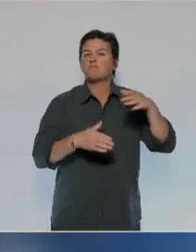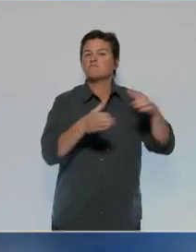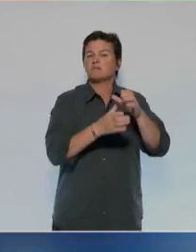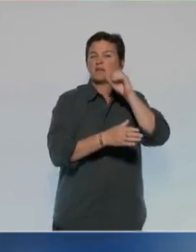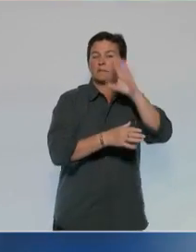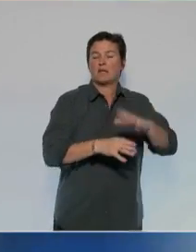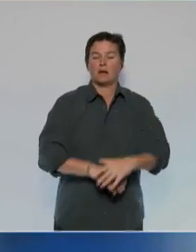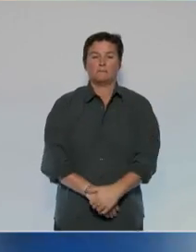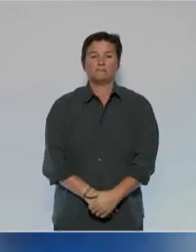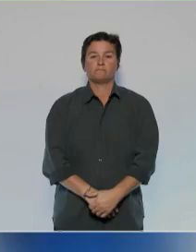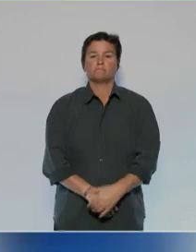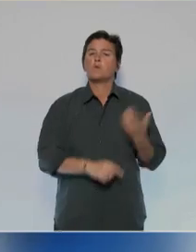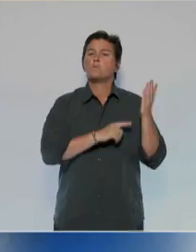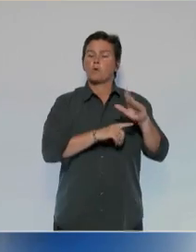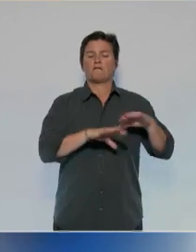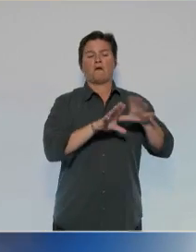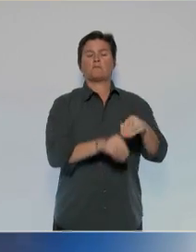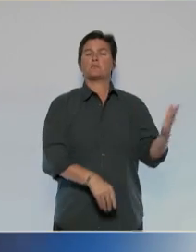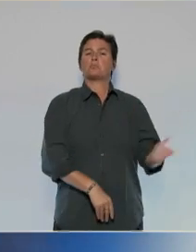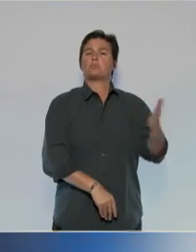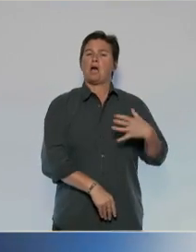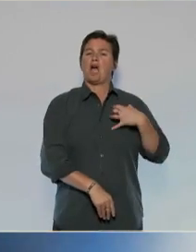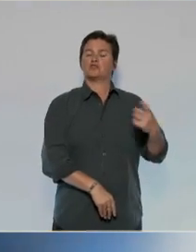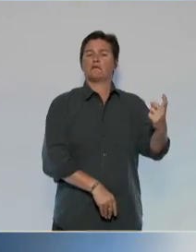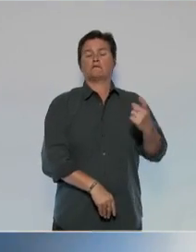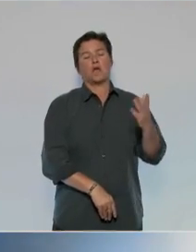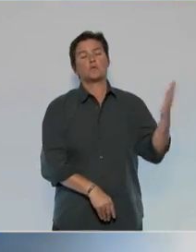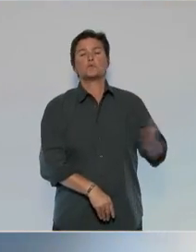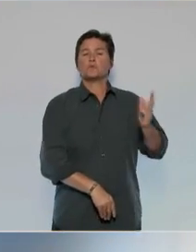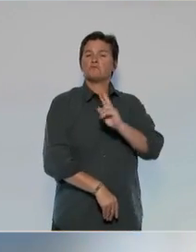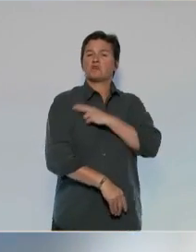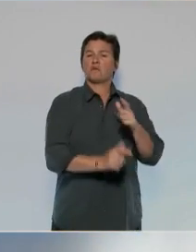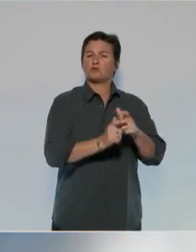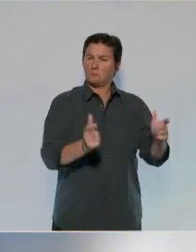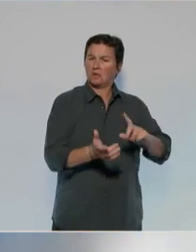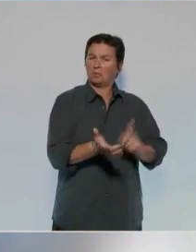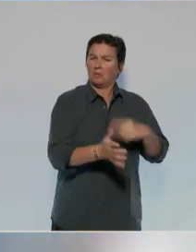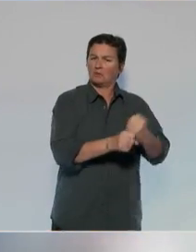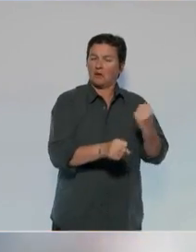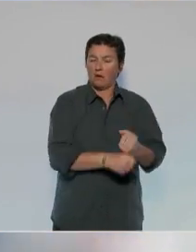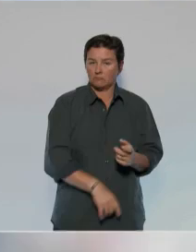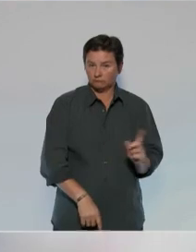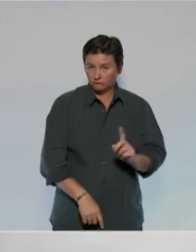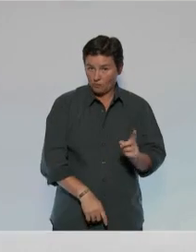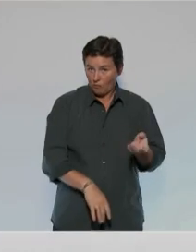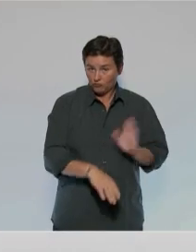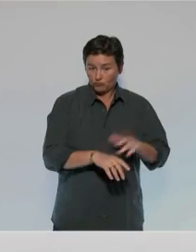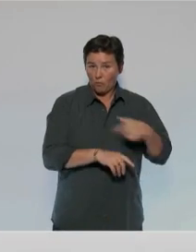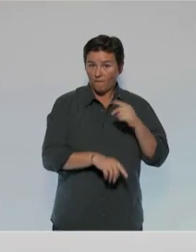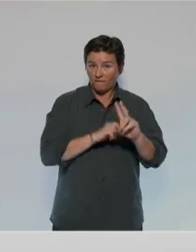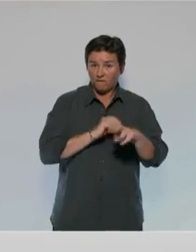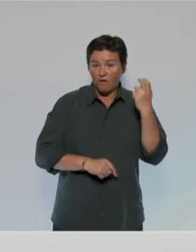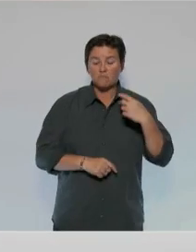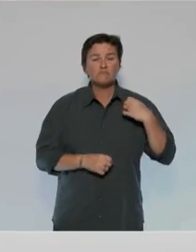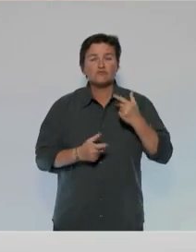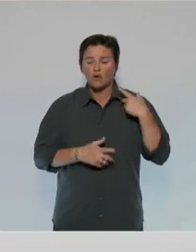nous présente les grandes fortunes comme le fruit du travail mérité de valeureux entrepreneurs, mais elles se sont construites sur le vol du